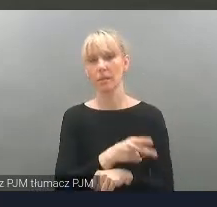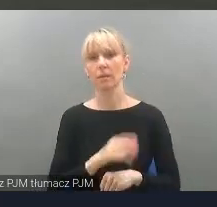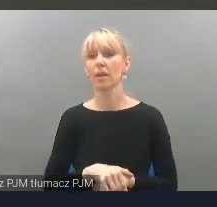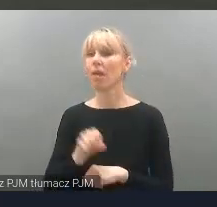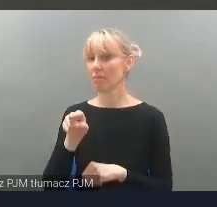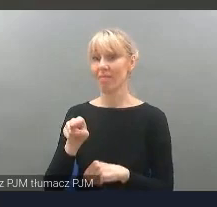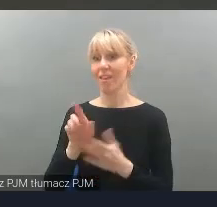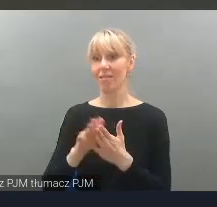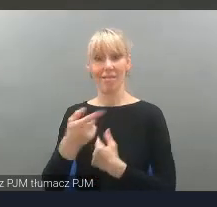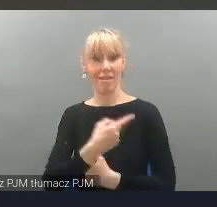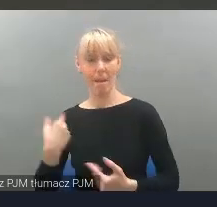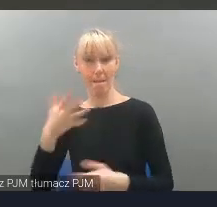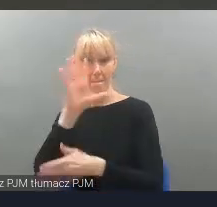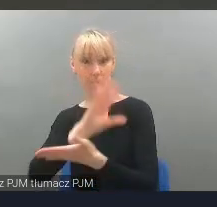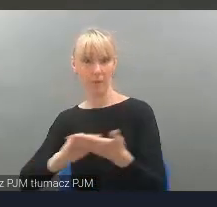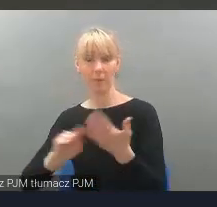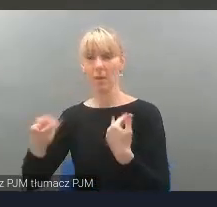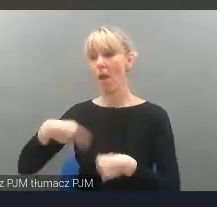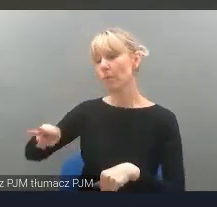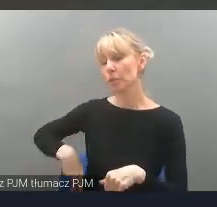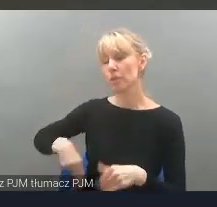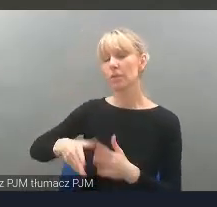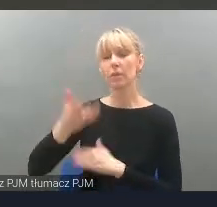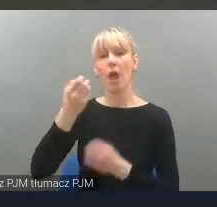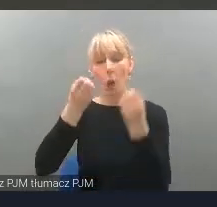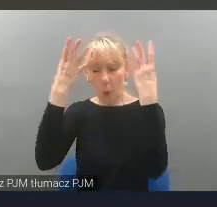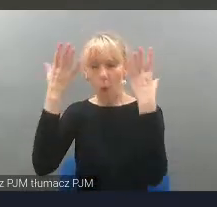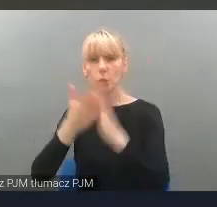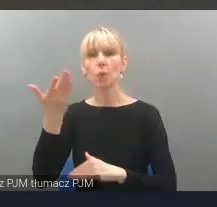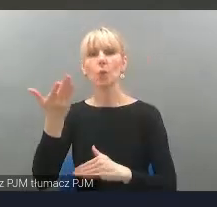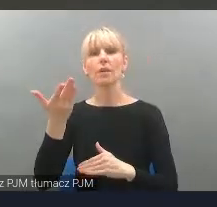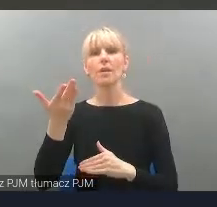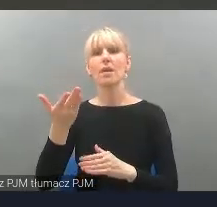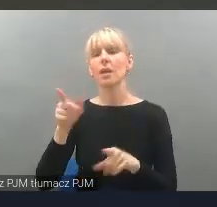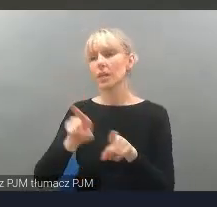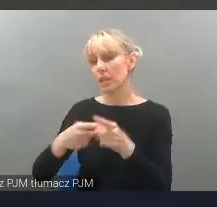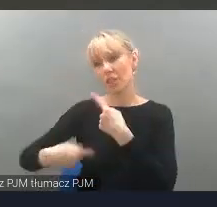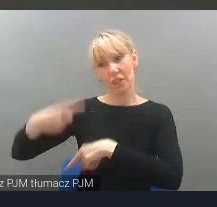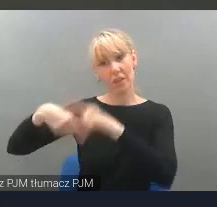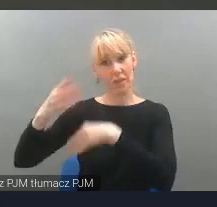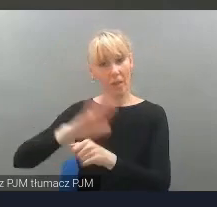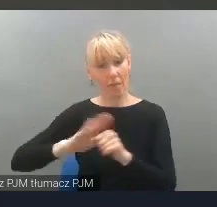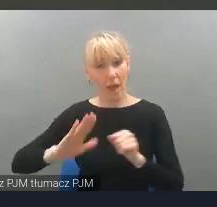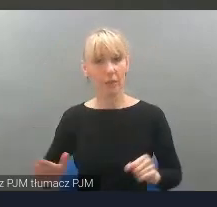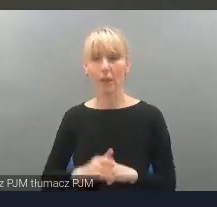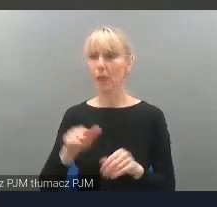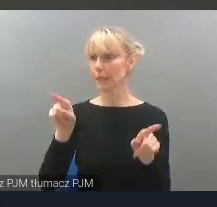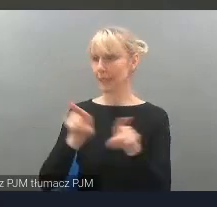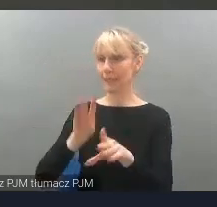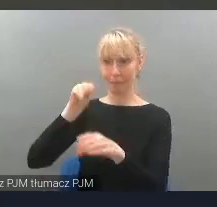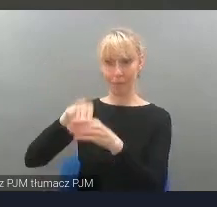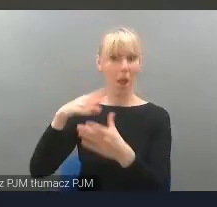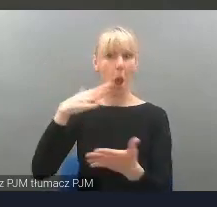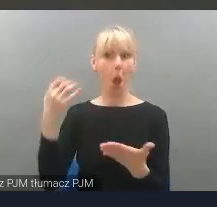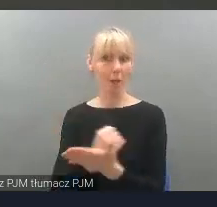wykorzystany w poradniku Ministra Kultury i Dziedzictwa Narodowego dla Instytucji Kultury. Korzysta się także z niego w